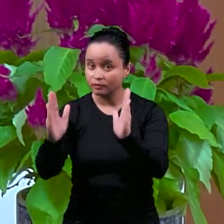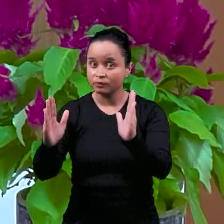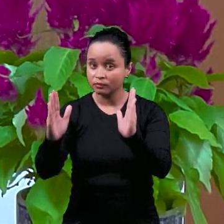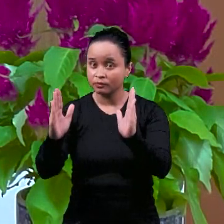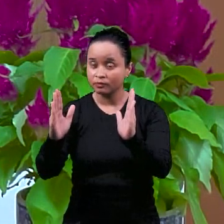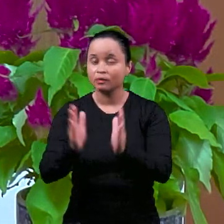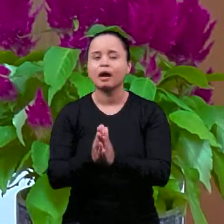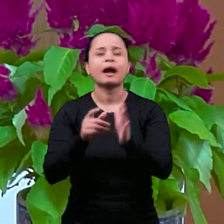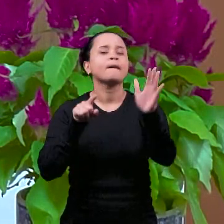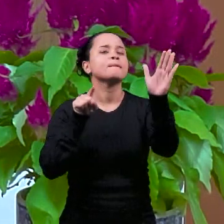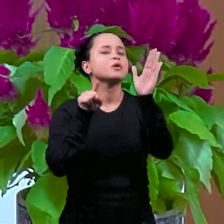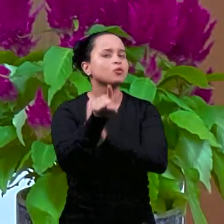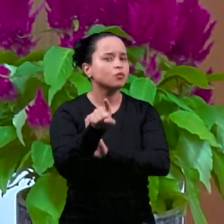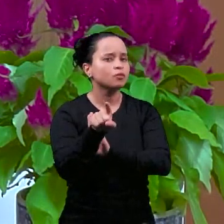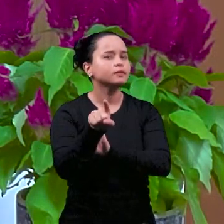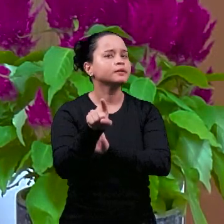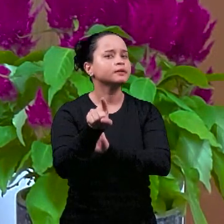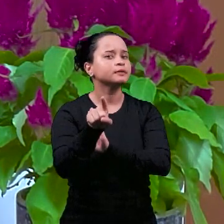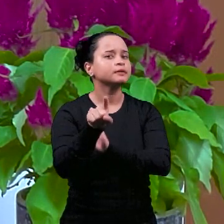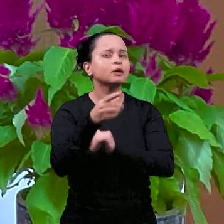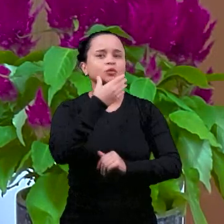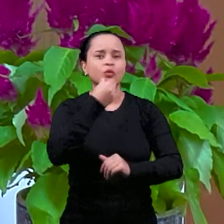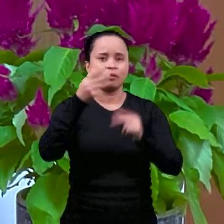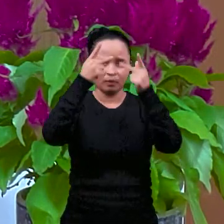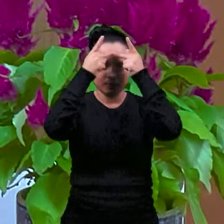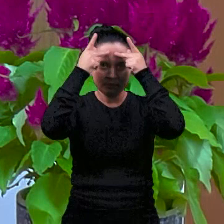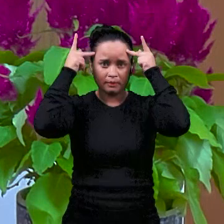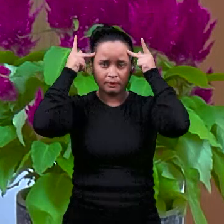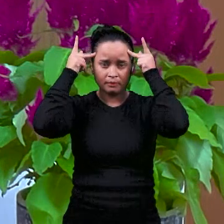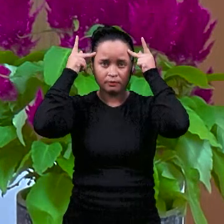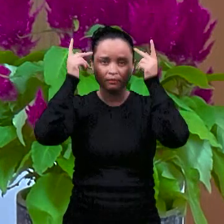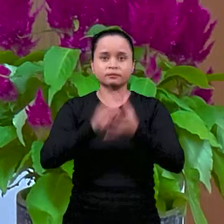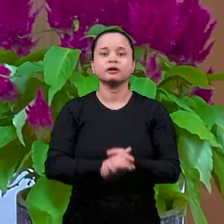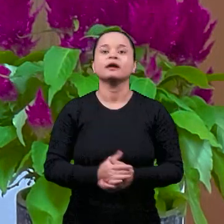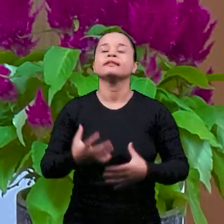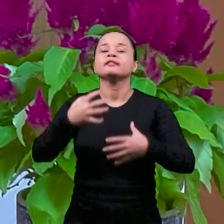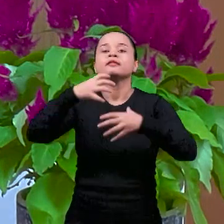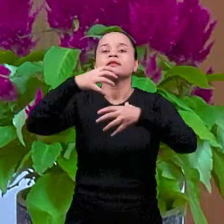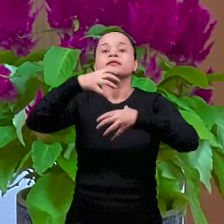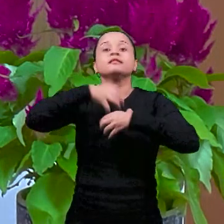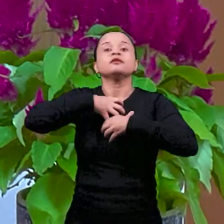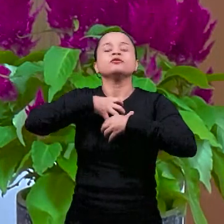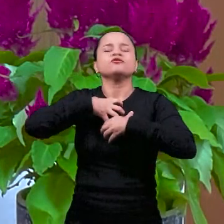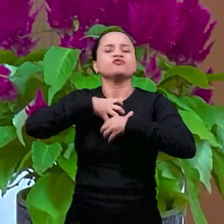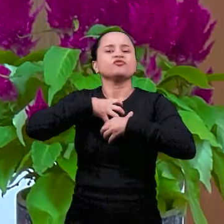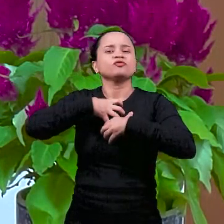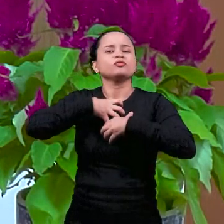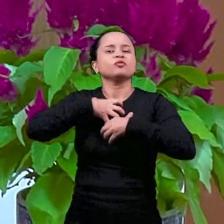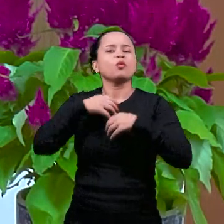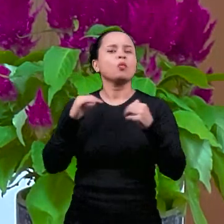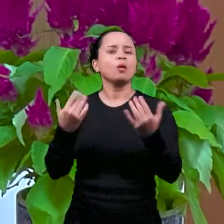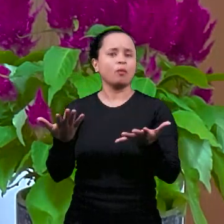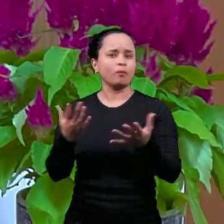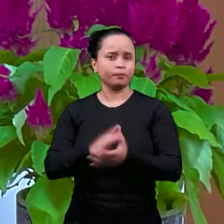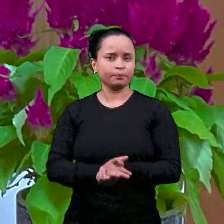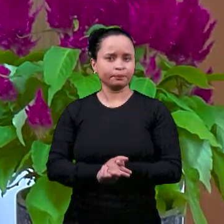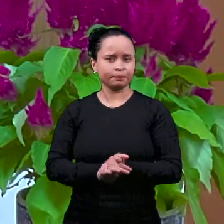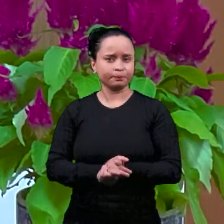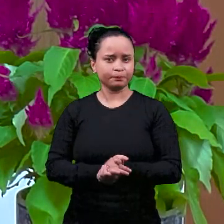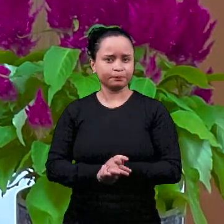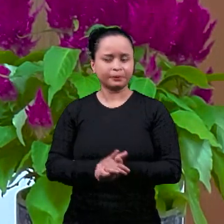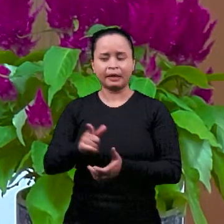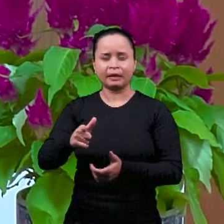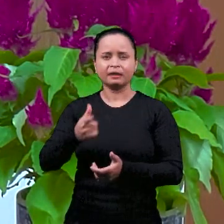момент, в тот период, вопрос Пилата был в смысле желания понять,